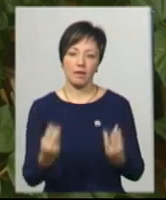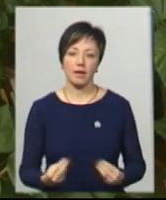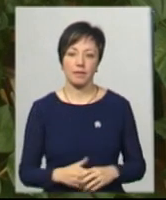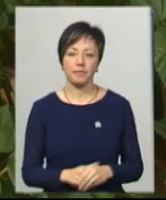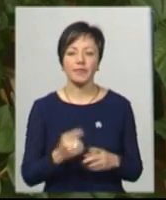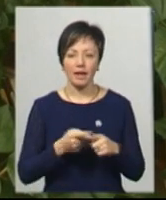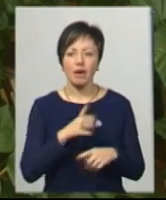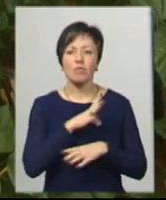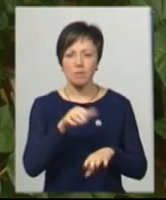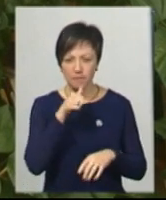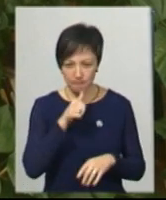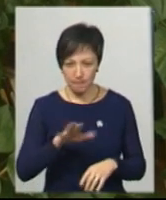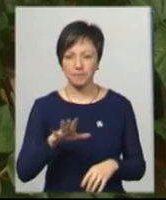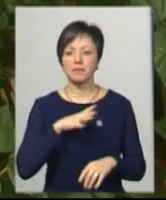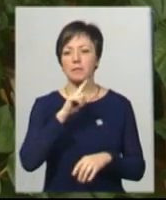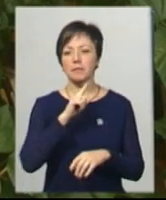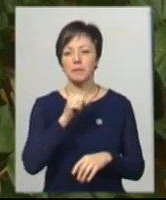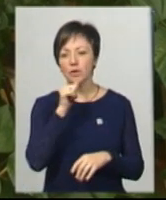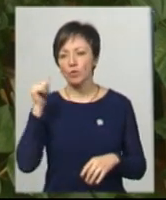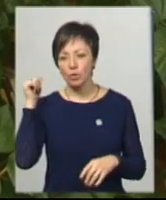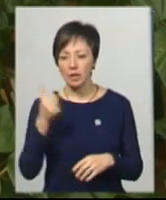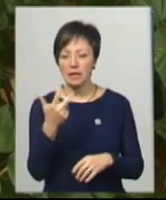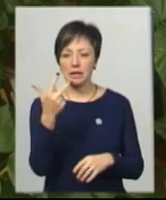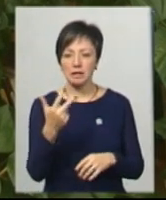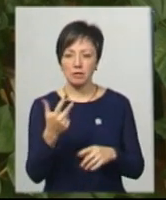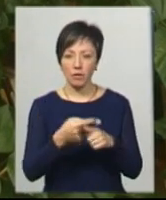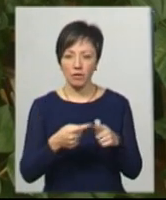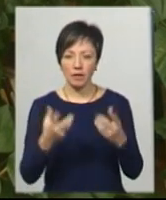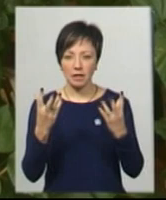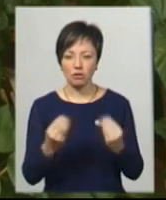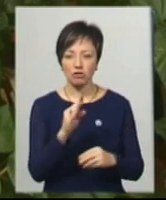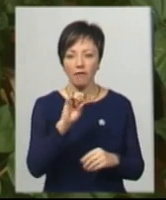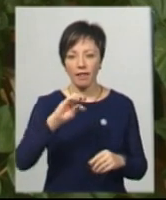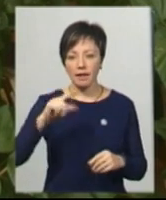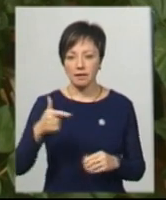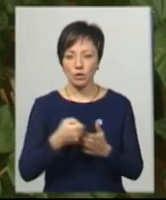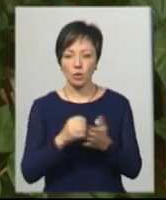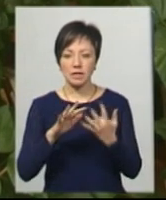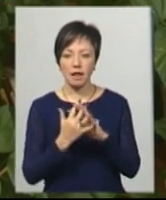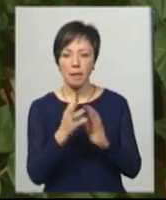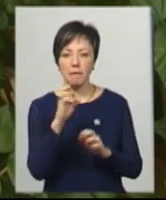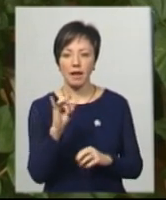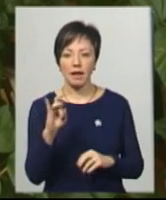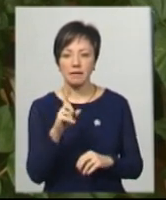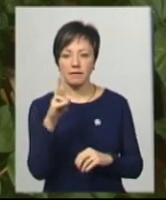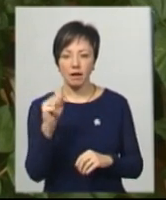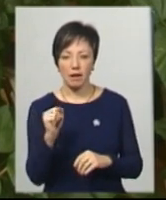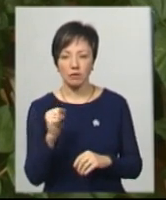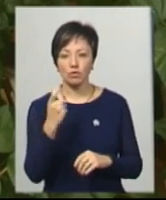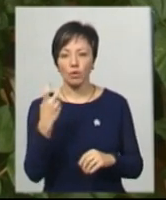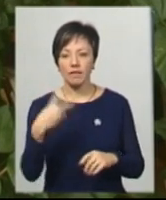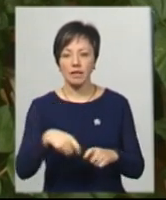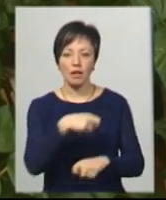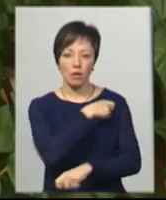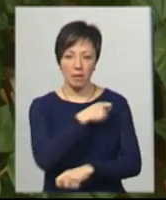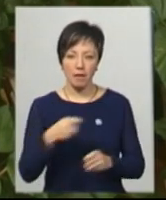Я вже це робив. Я вже це робив минулого року за 3,5 дні з Жванця до села Березівка, Хмельницька область, 120 кілометрів за